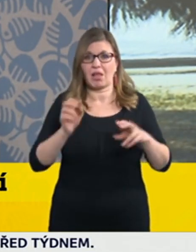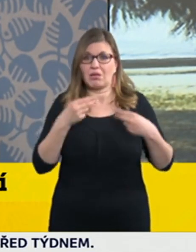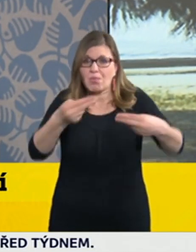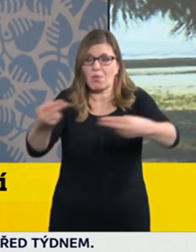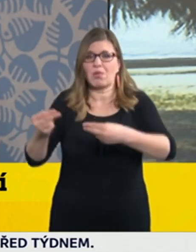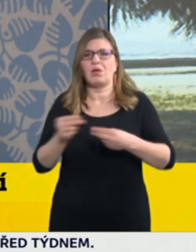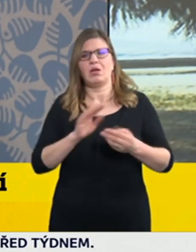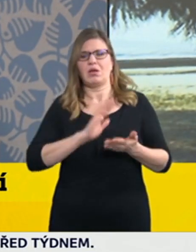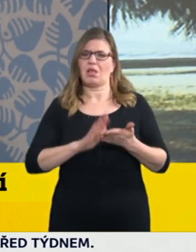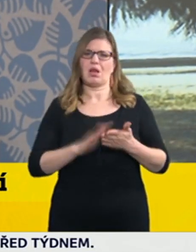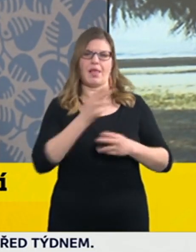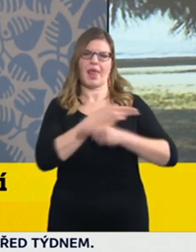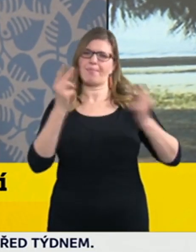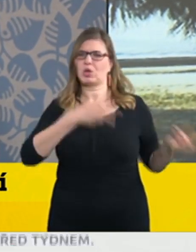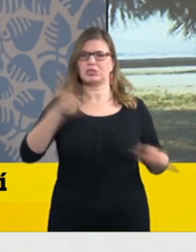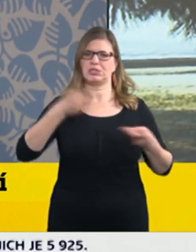hospitalizovat a léčit.